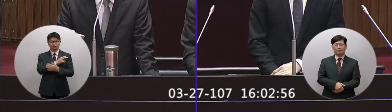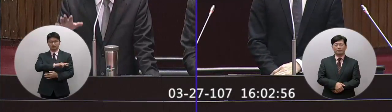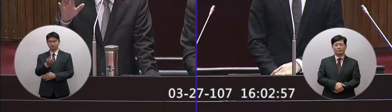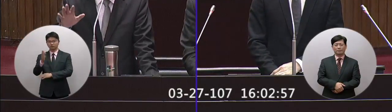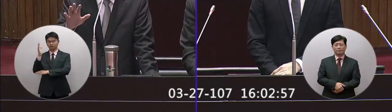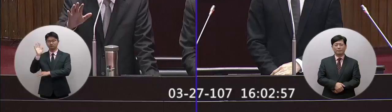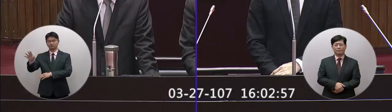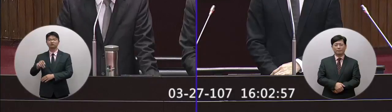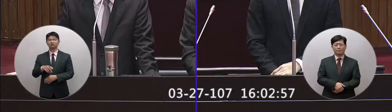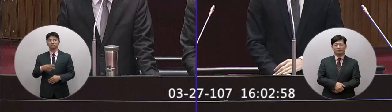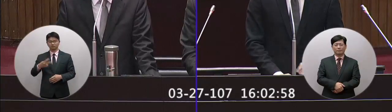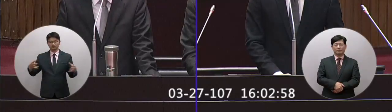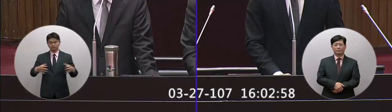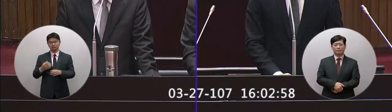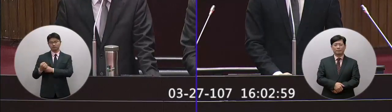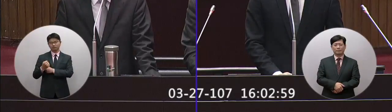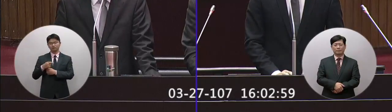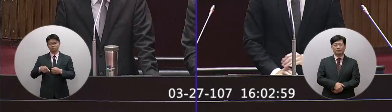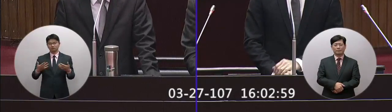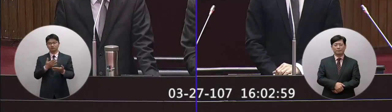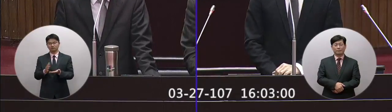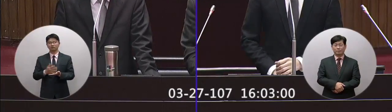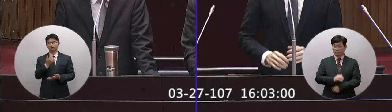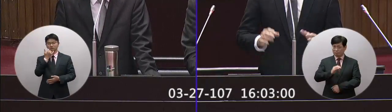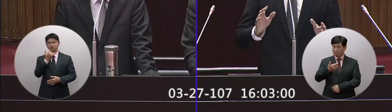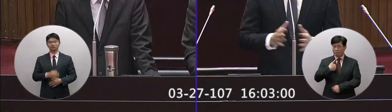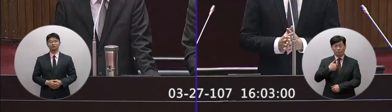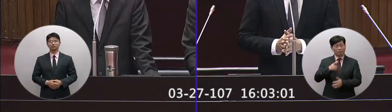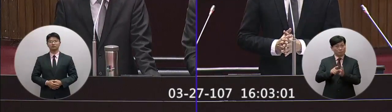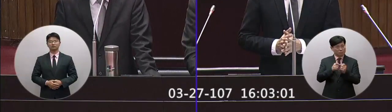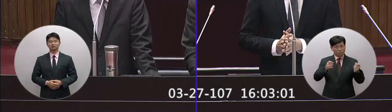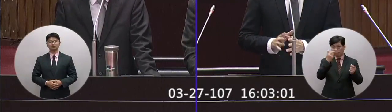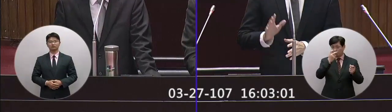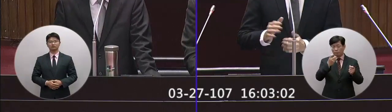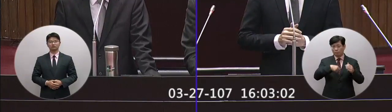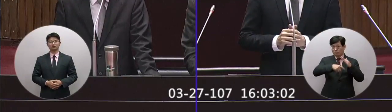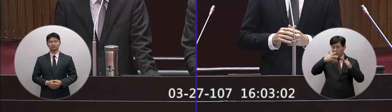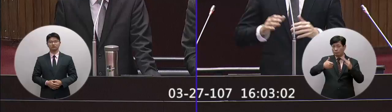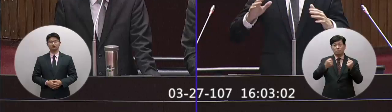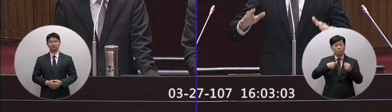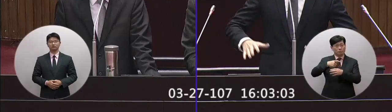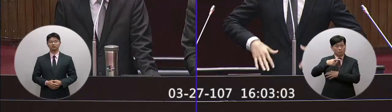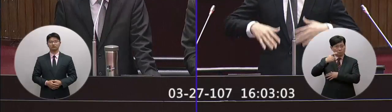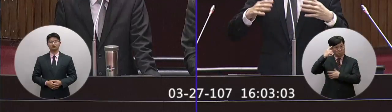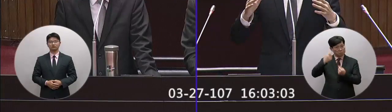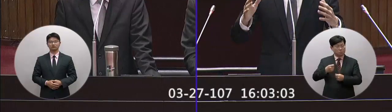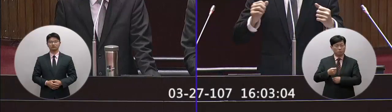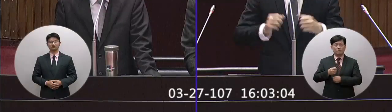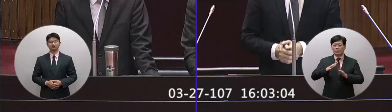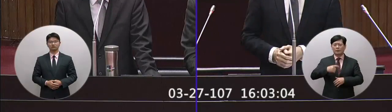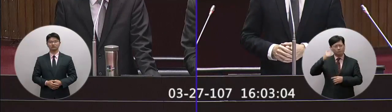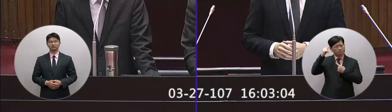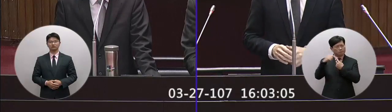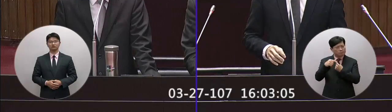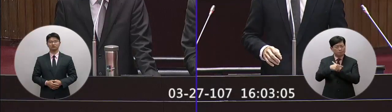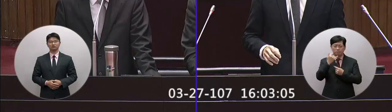的體系大家共同來改善這個問題但是當期來說 我想議長應該也當然就是我們應該是想